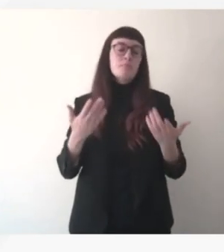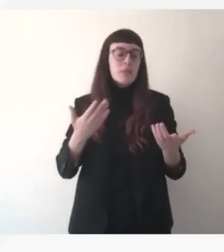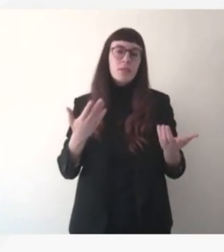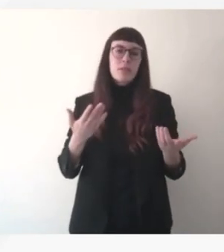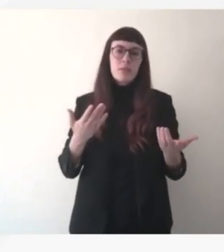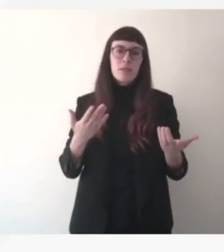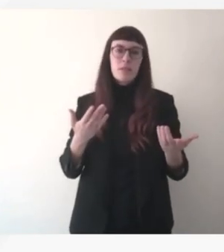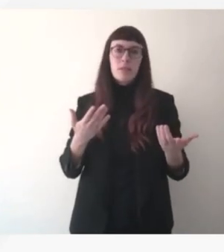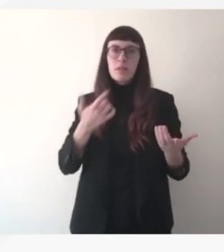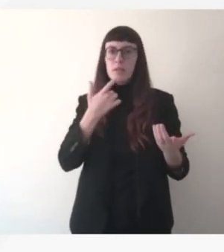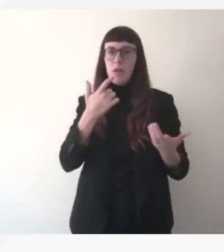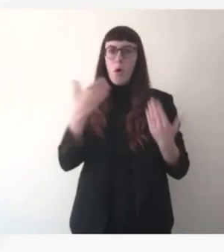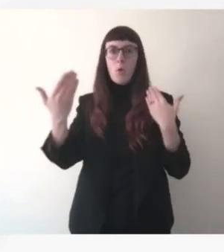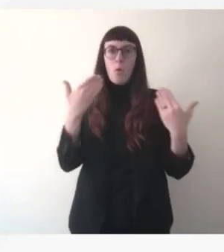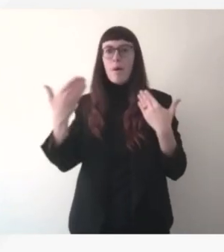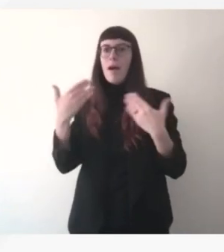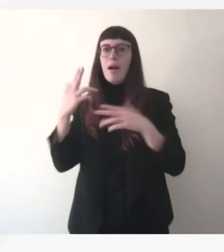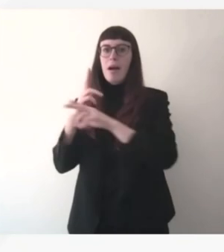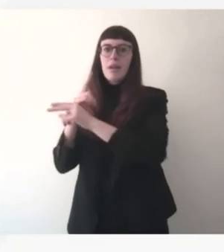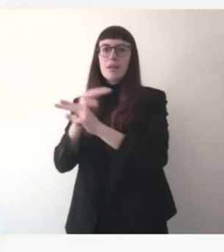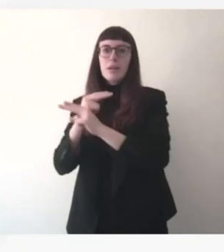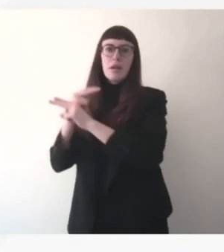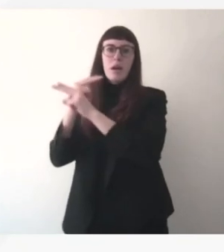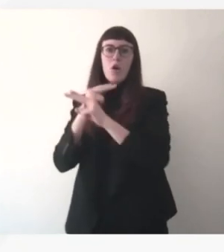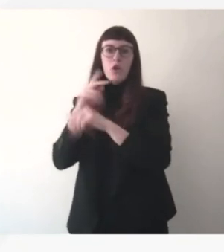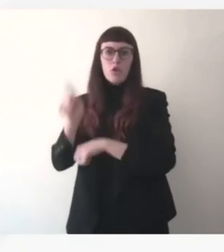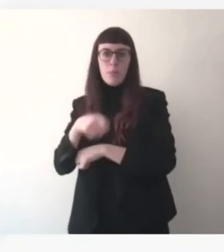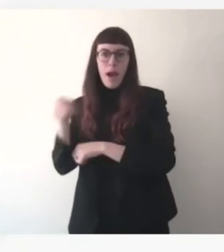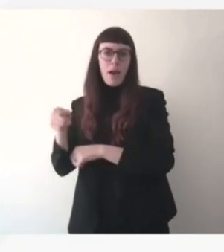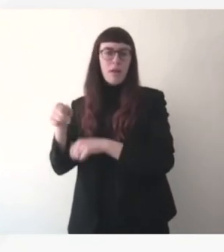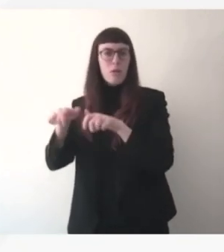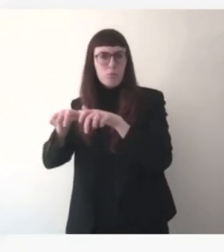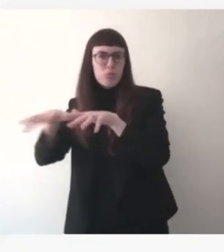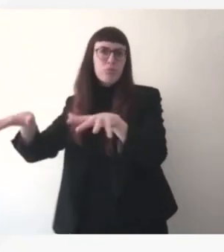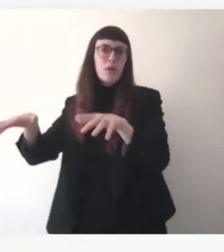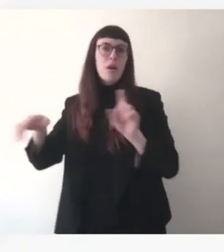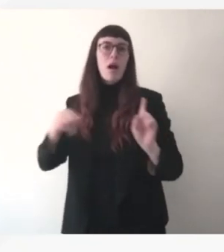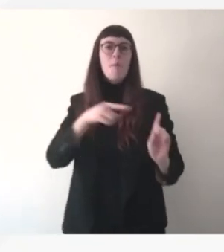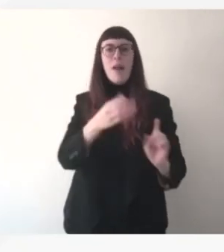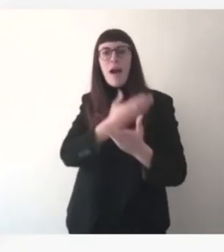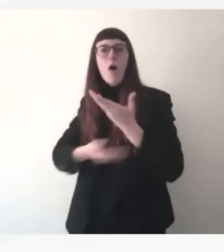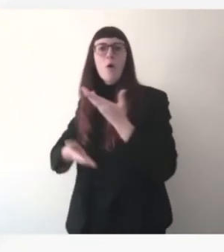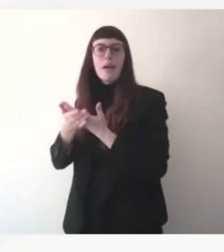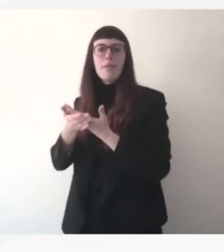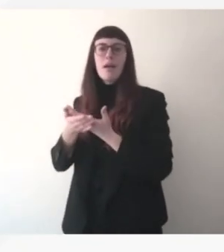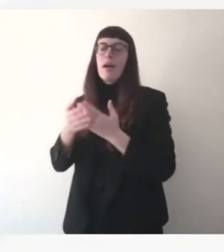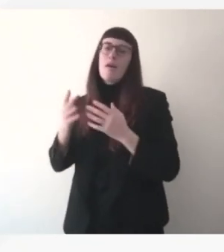proposer avec une constellation Léo donc qui va pouvoir vraiment se rapprocher d'une substitution